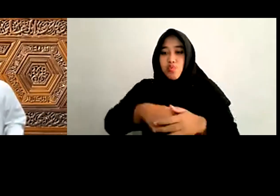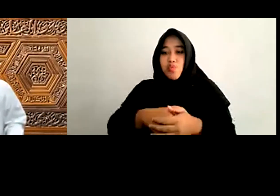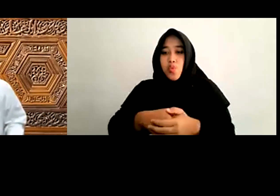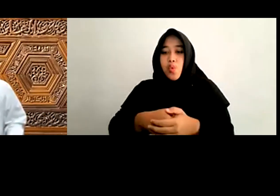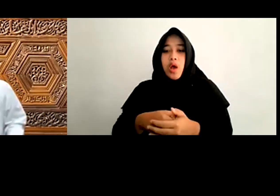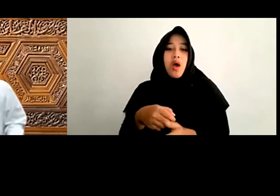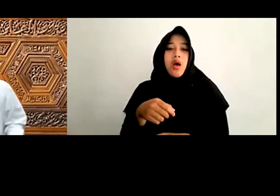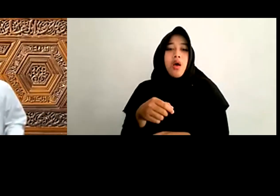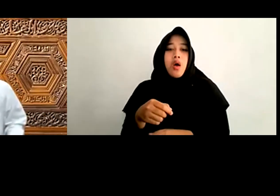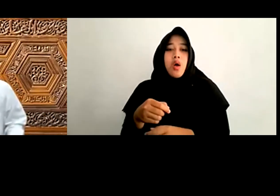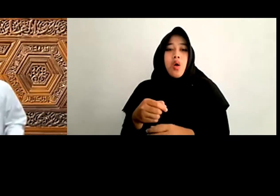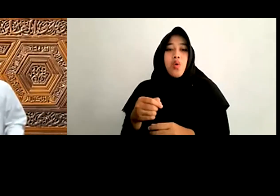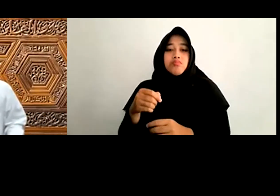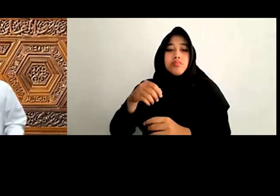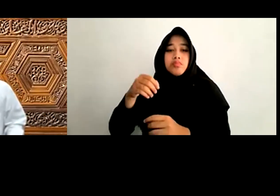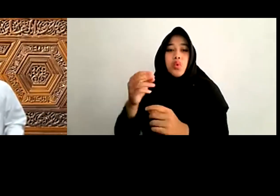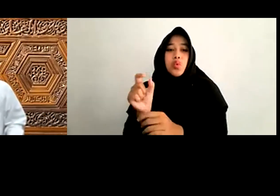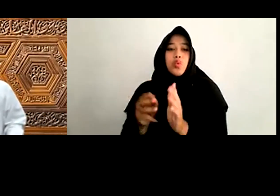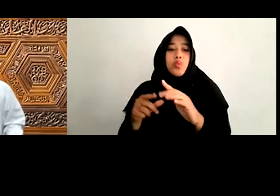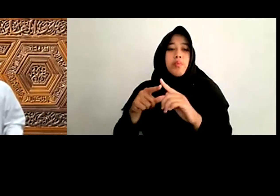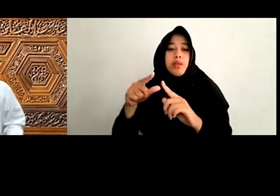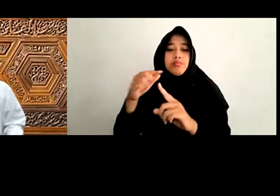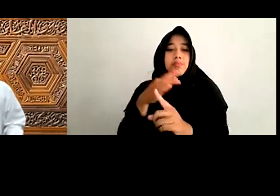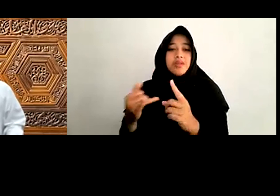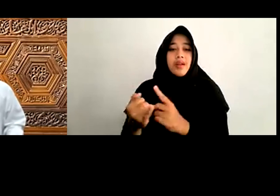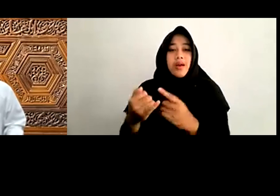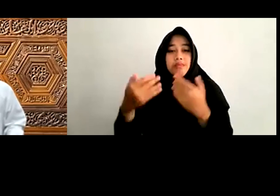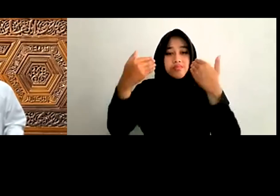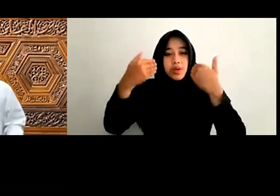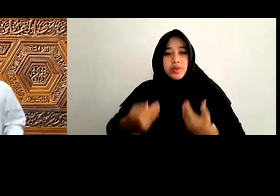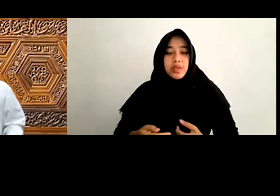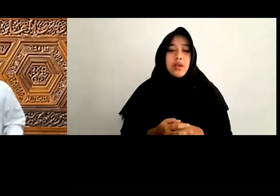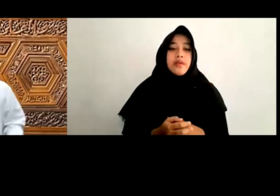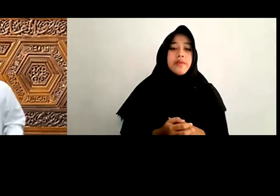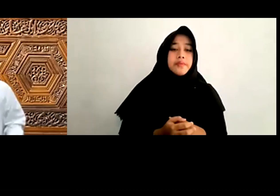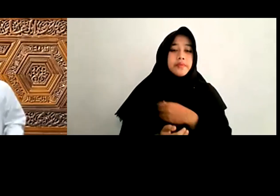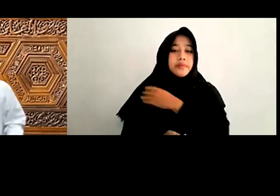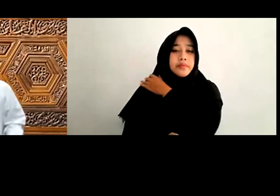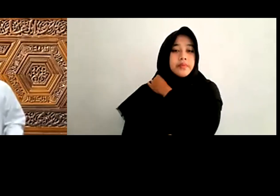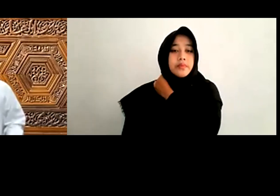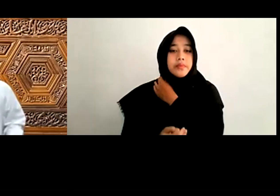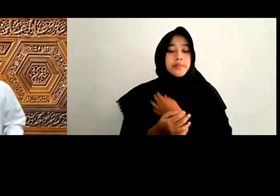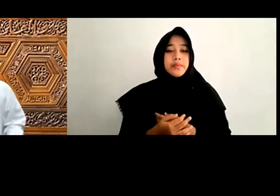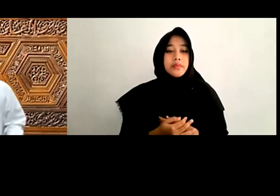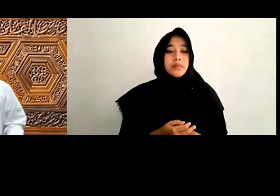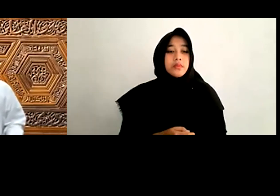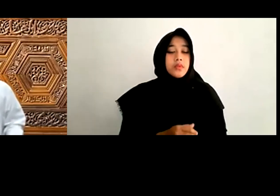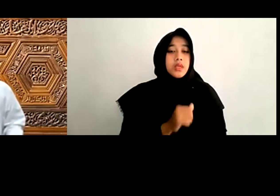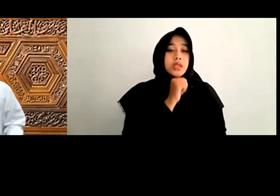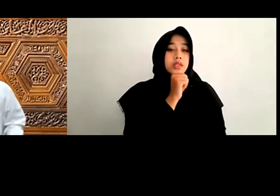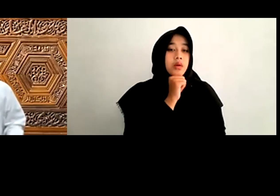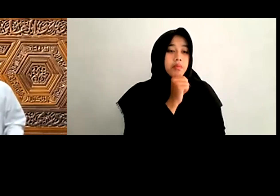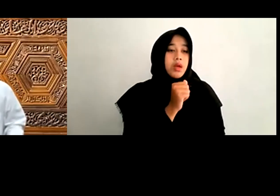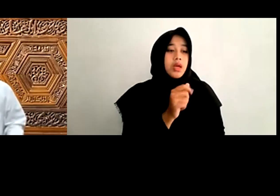Sebaliknya Waman Ahyaha Faka'an Nama Ahyanna Sajami'ah Barang Siapa Yang